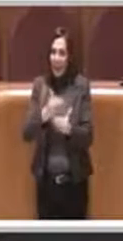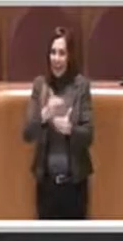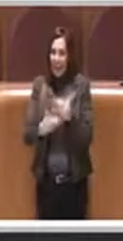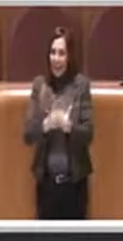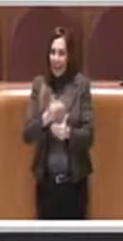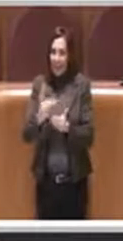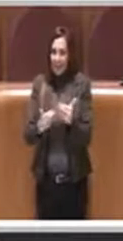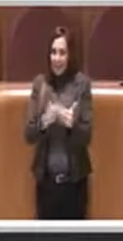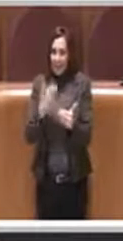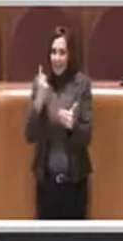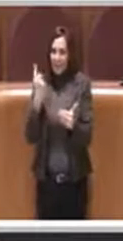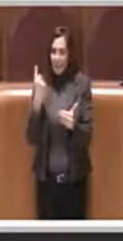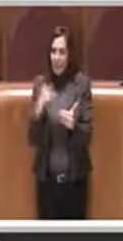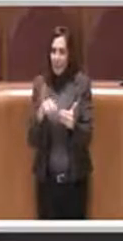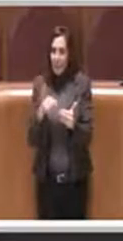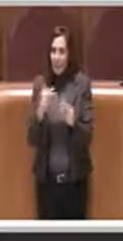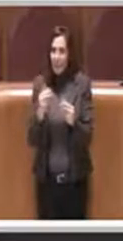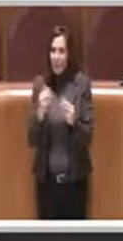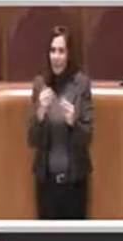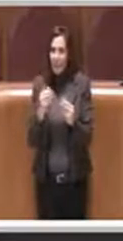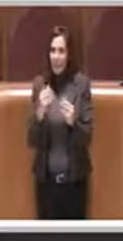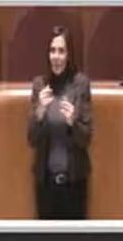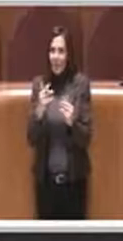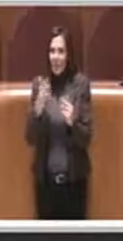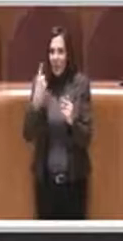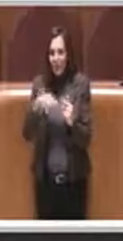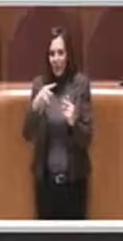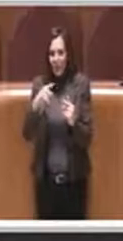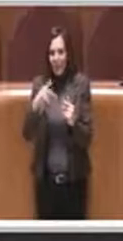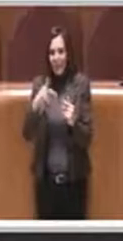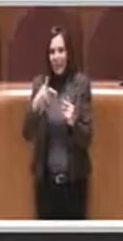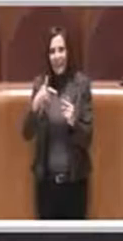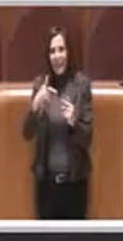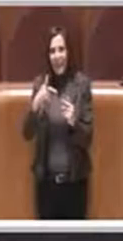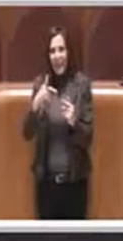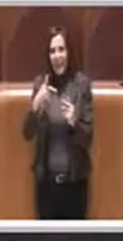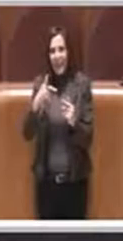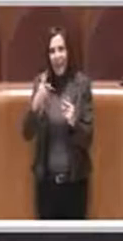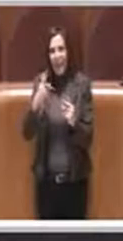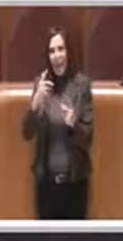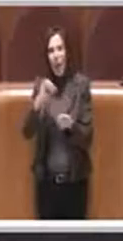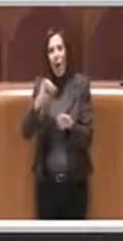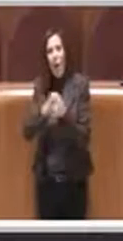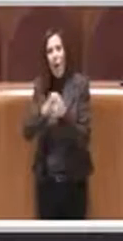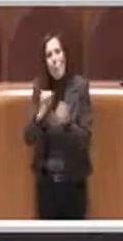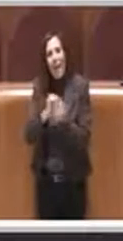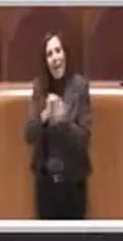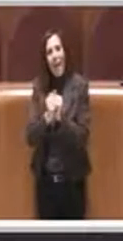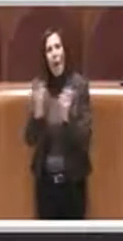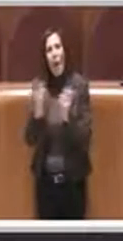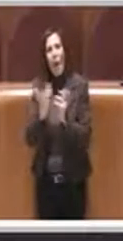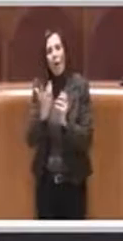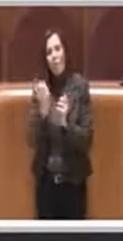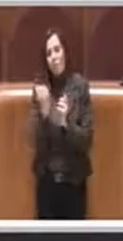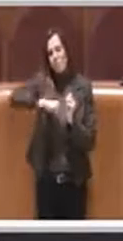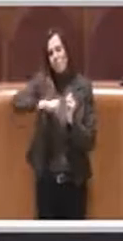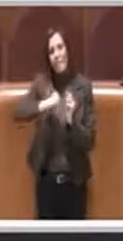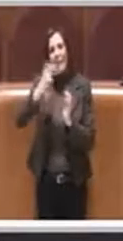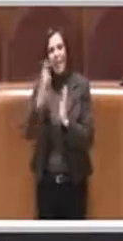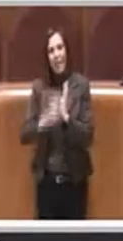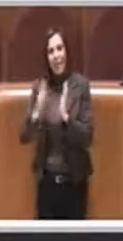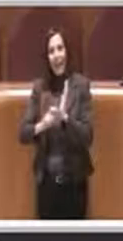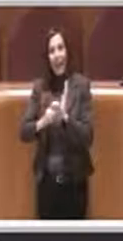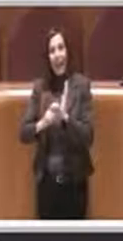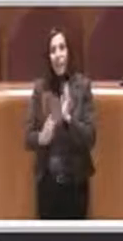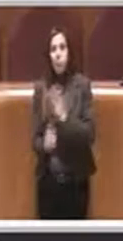contrasto all'evasione tariffaria. Diciamo che sostanzialmente è partita la pandemia per cui